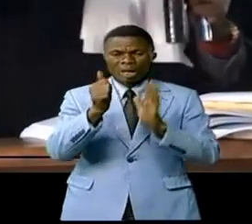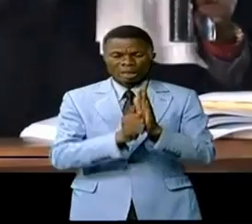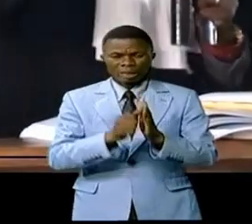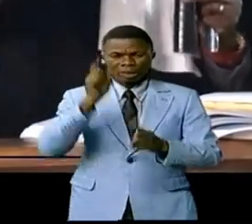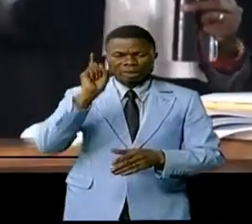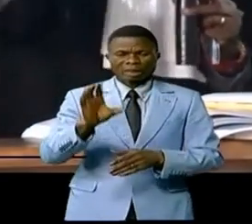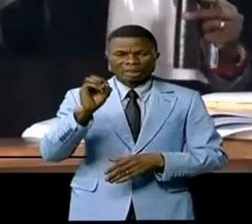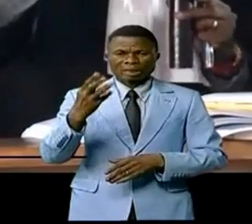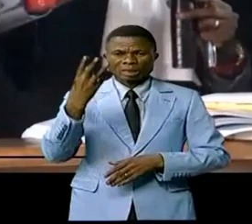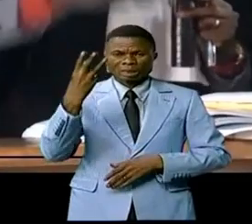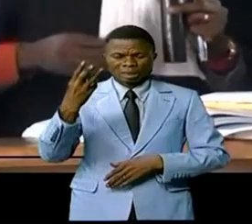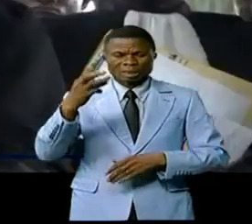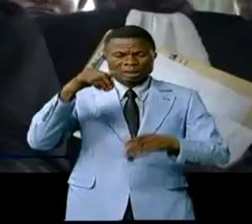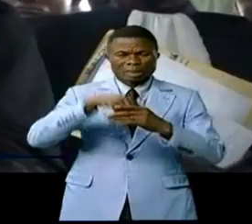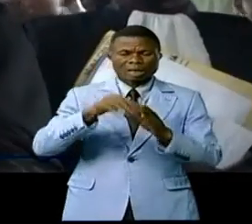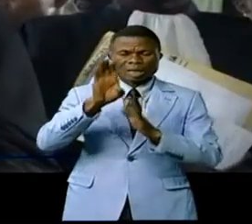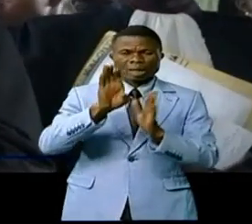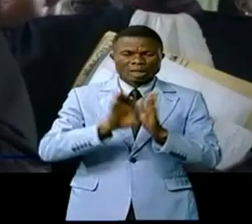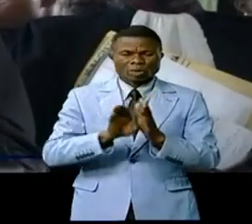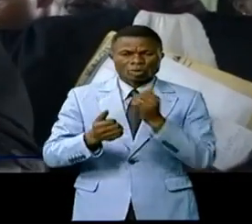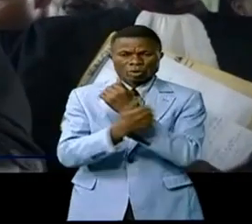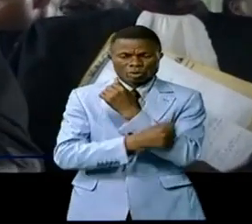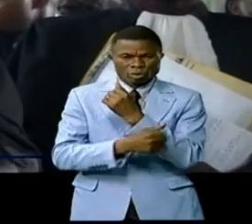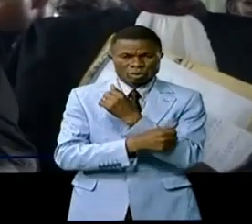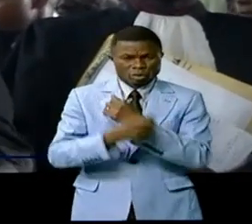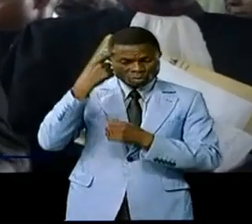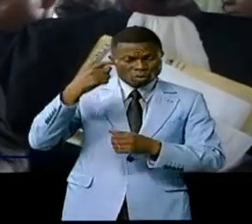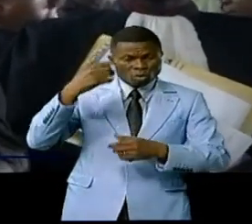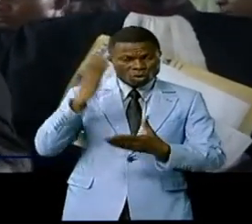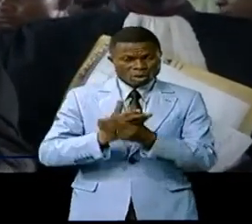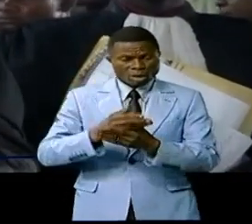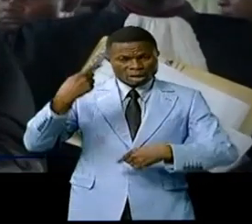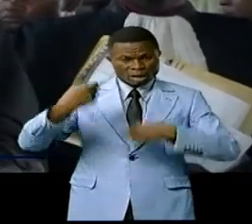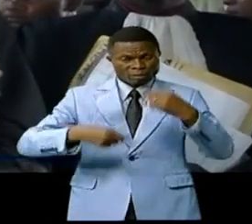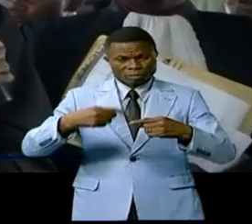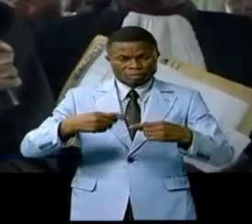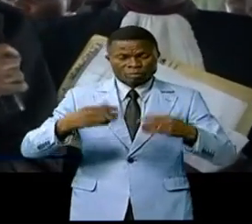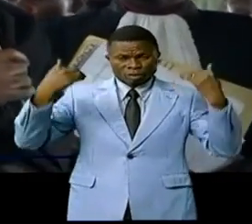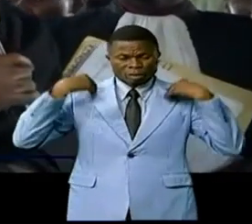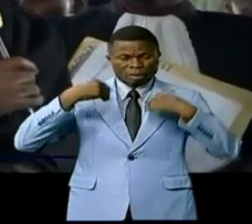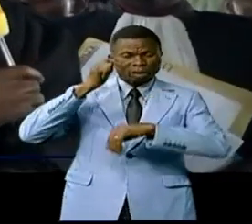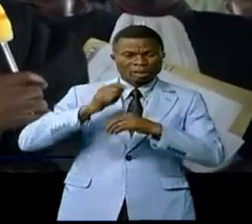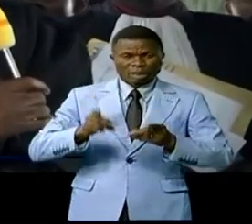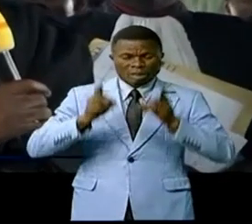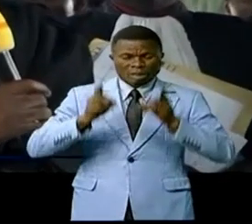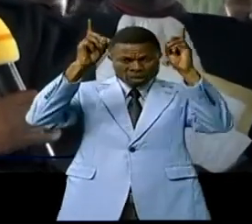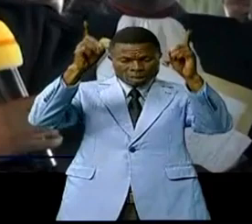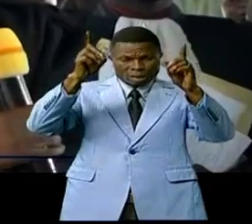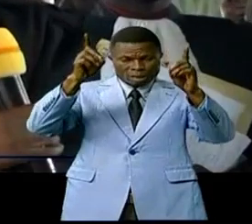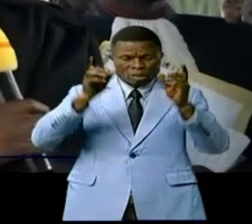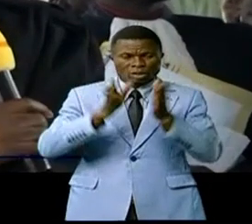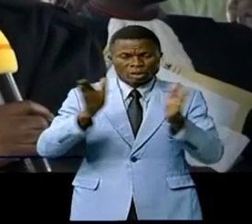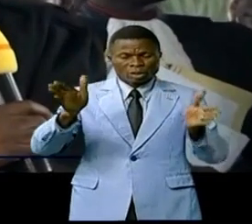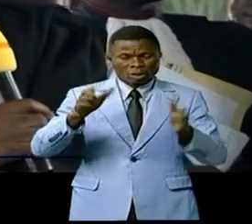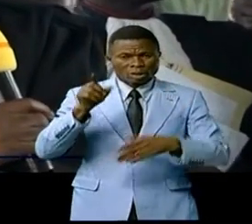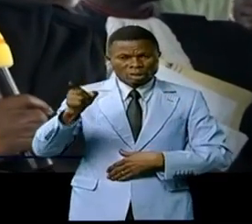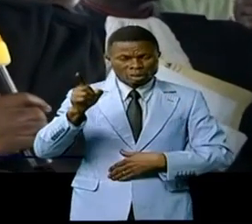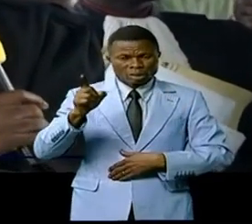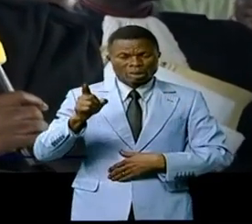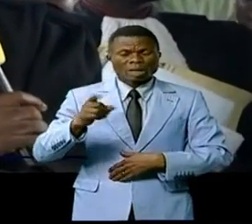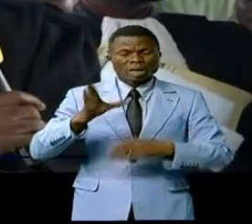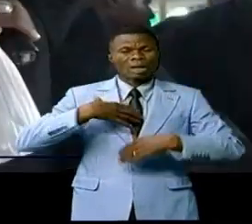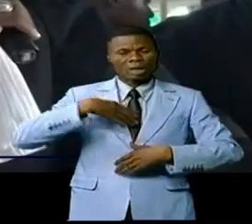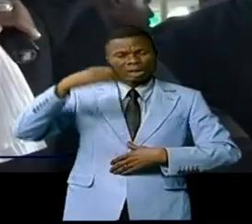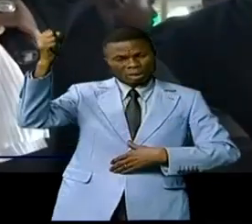alinéa 4 de la constitution. Pour dépassioner le débat, le ministère public a ramené le renseignant général Djadjidja à la raison.